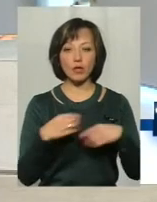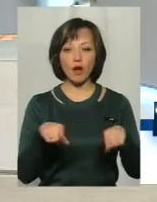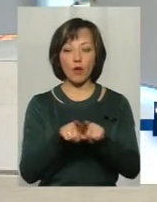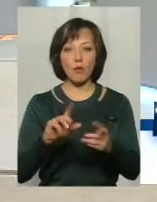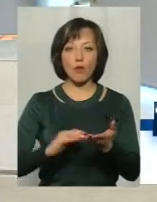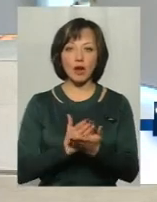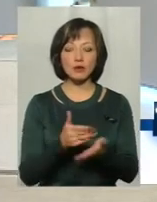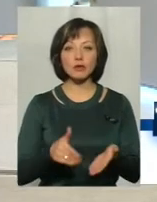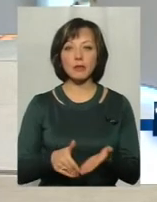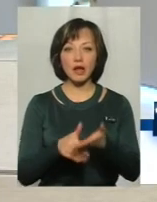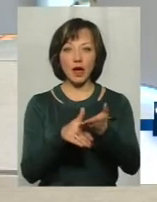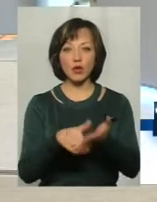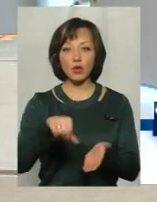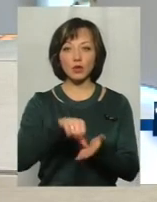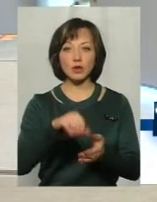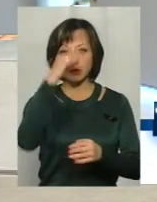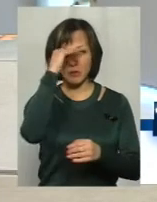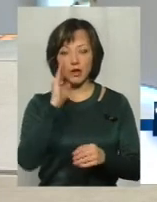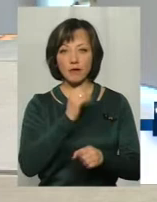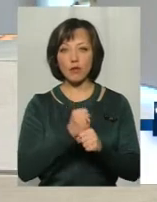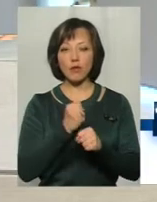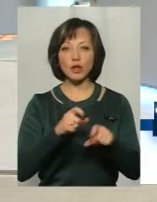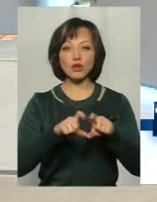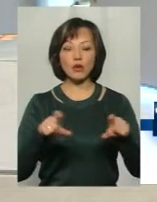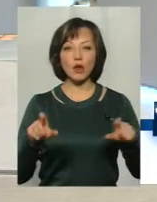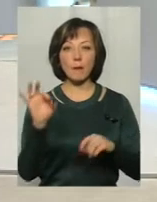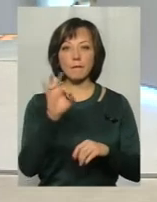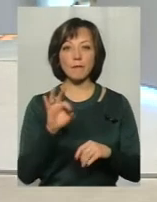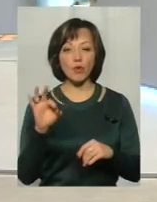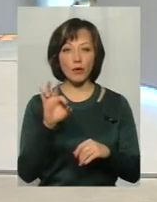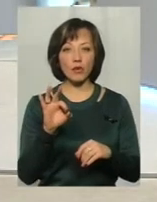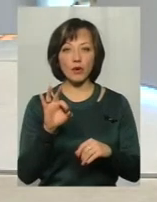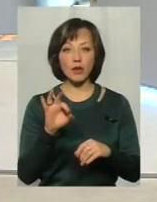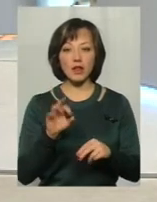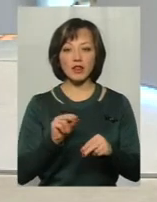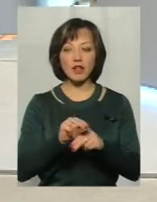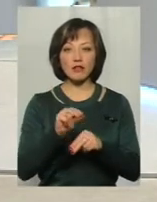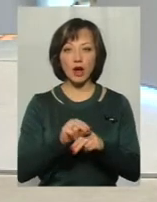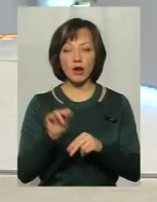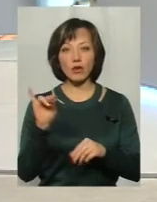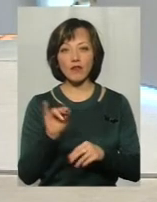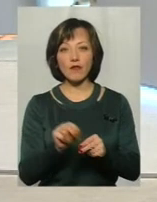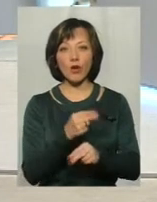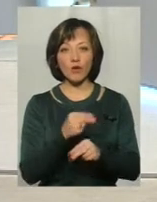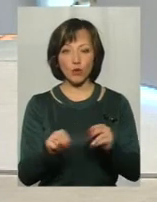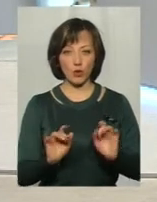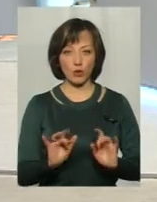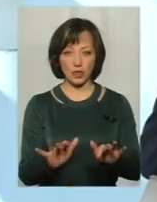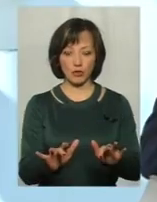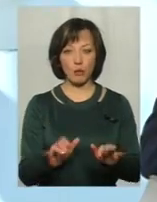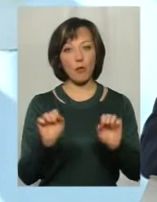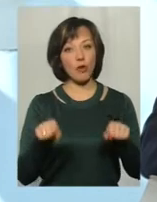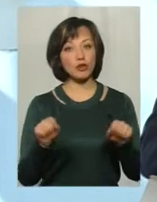політику, сприяння участі батьків в роботі школи щодо і навчального, і виховного процесу.